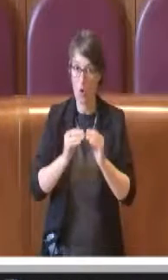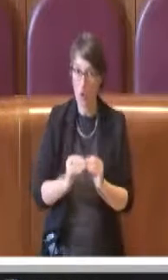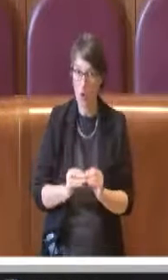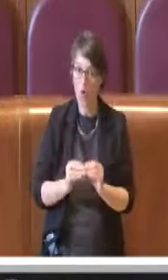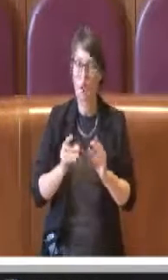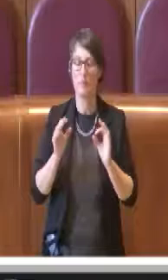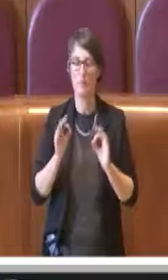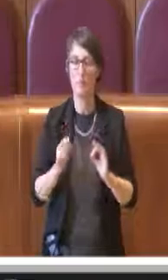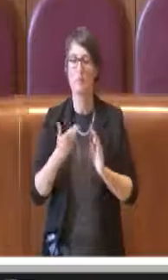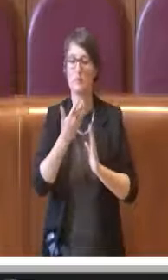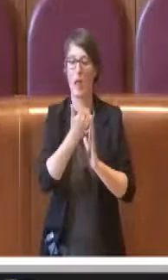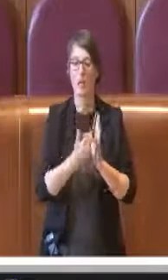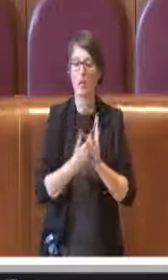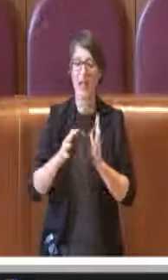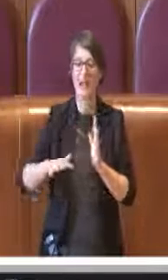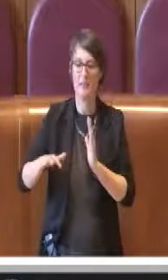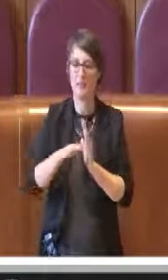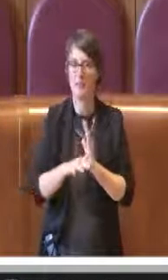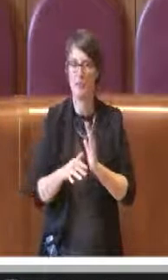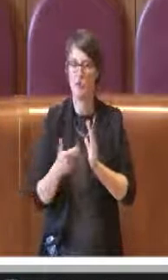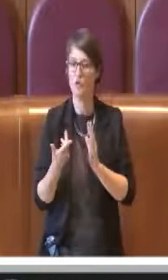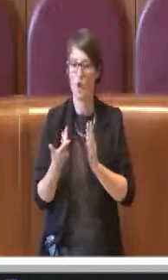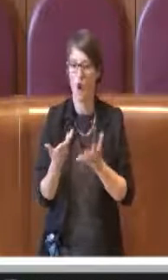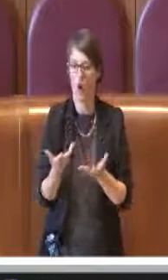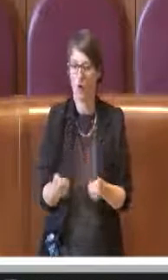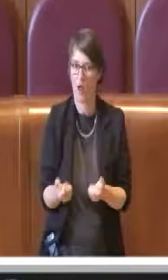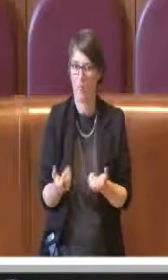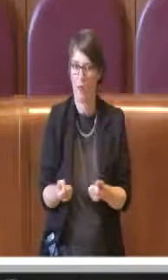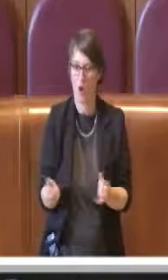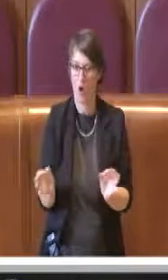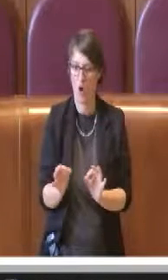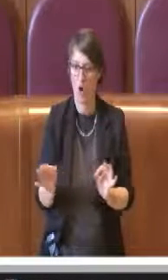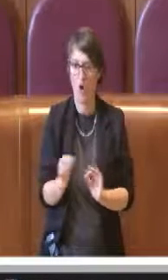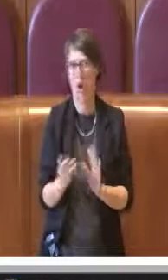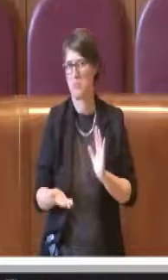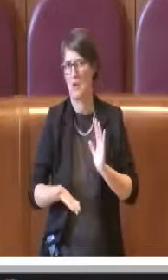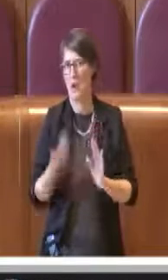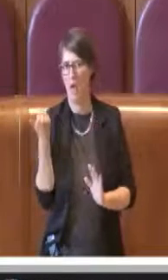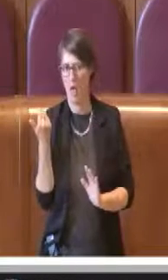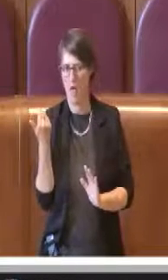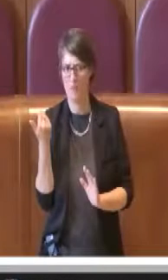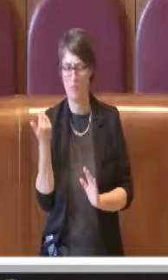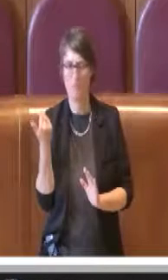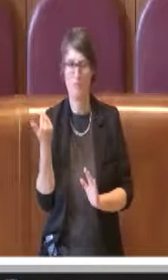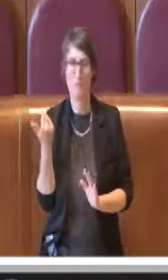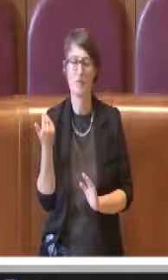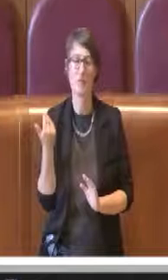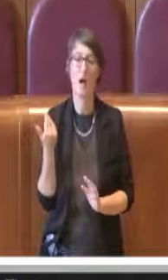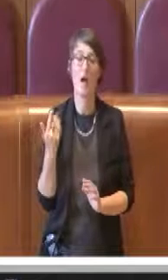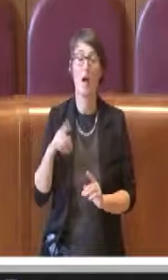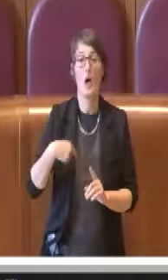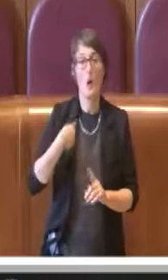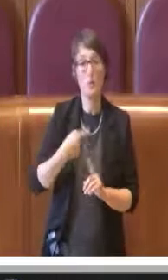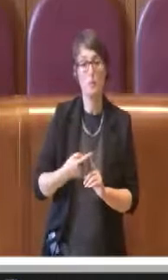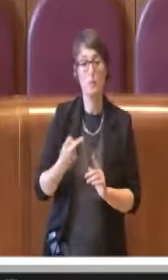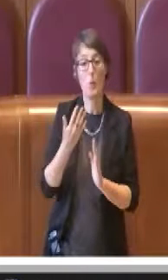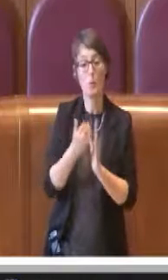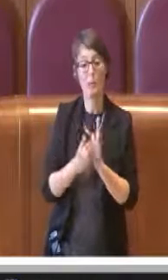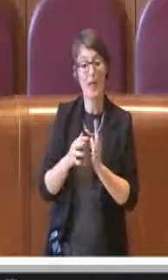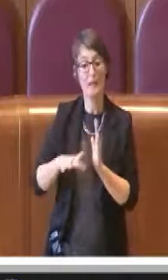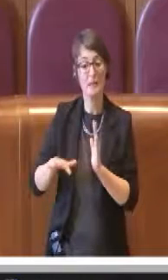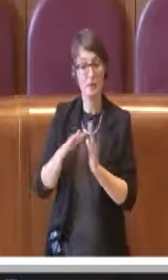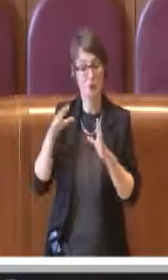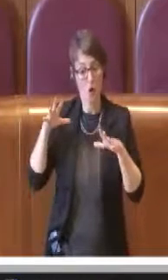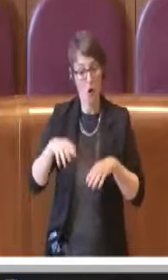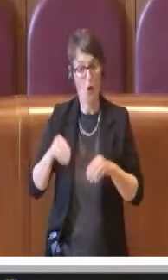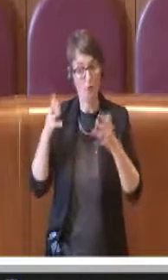e a privilegiare il comportamento dei piani già in attuazione e con lo schema di assetto generale dell